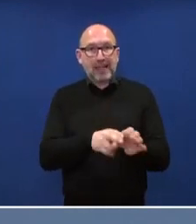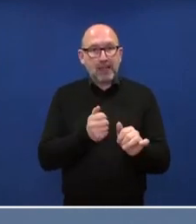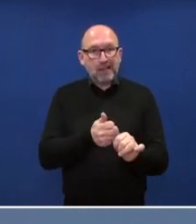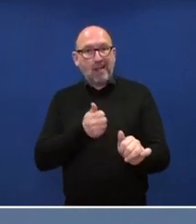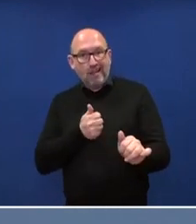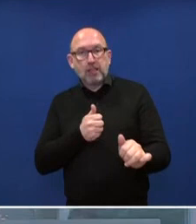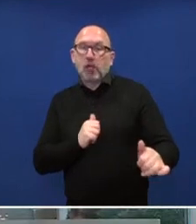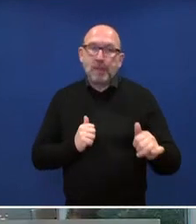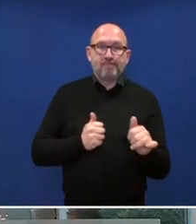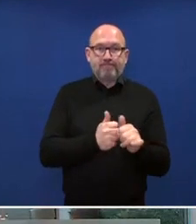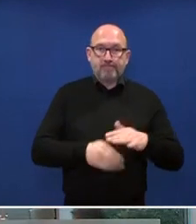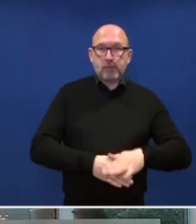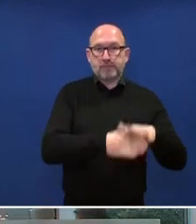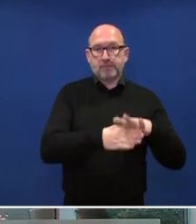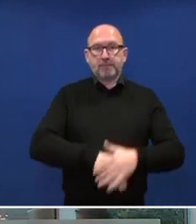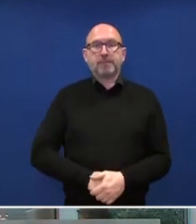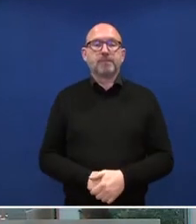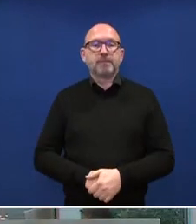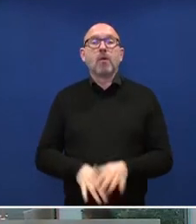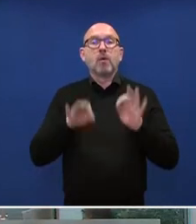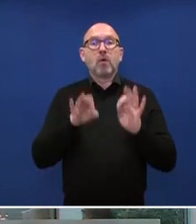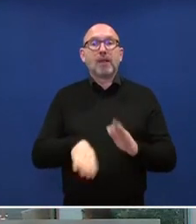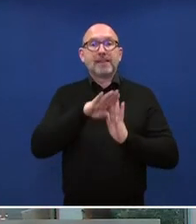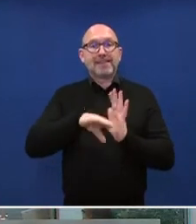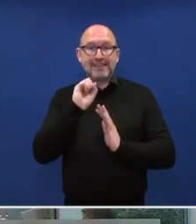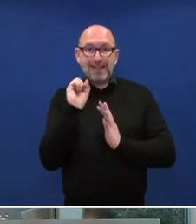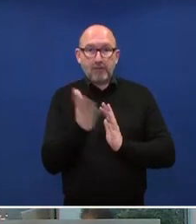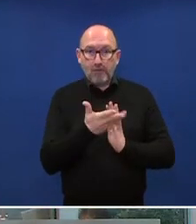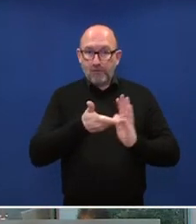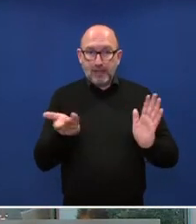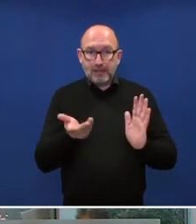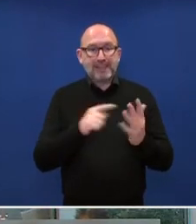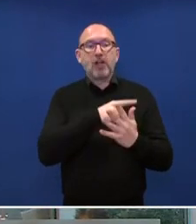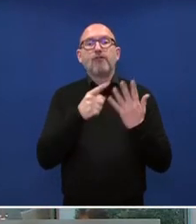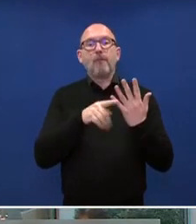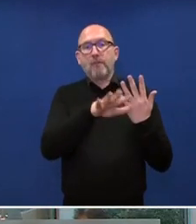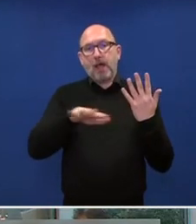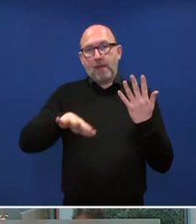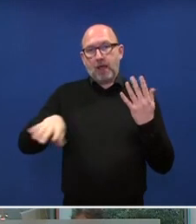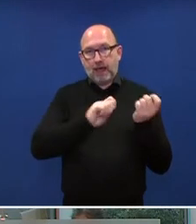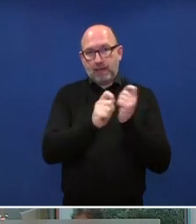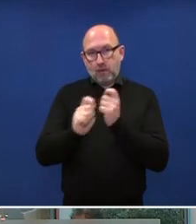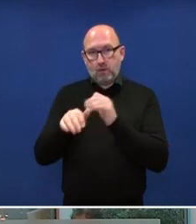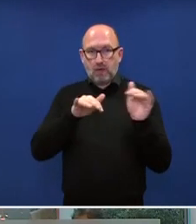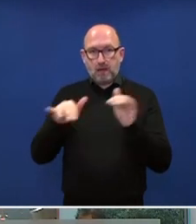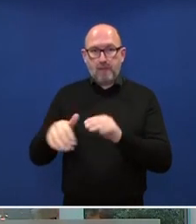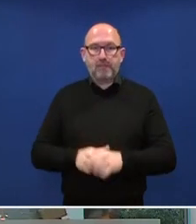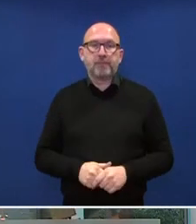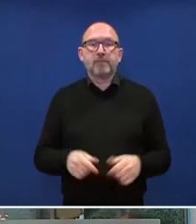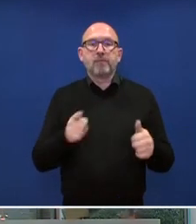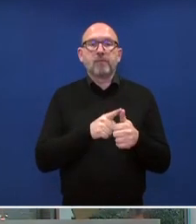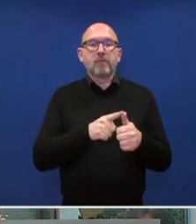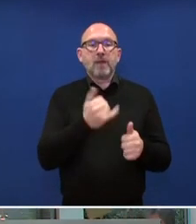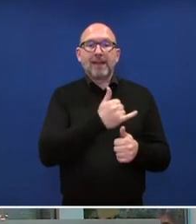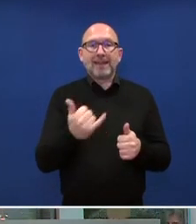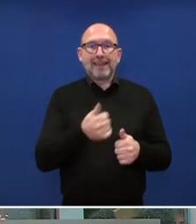abgehängt zu werden. Konkret sieht der Gesetzentwurf Änderungen in fünf Bereichen vor. Zum einen ein besserer